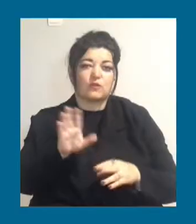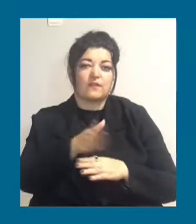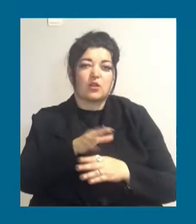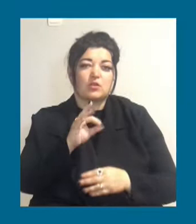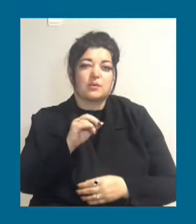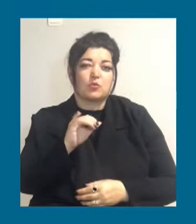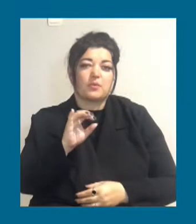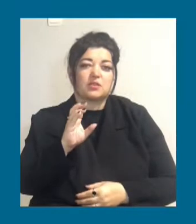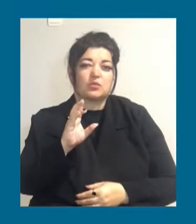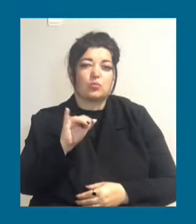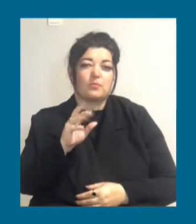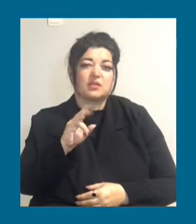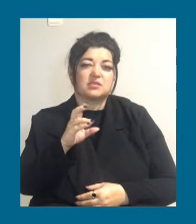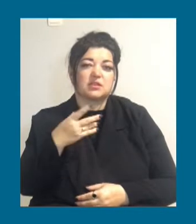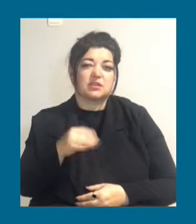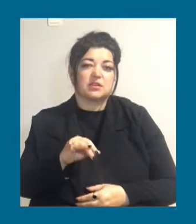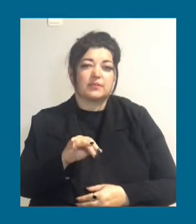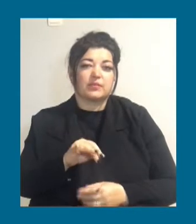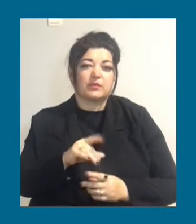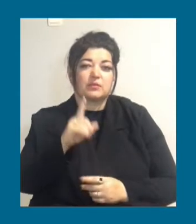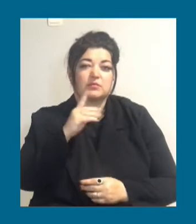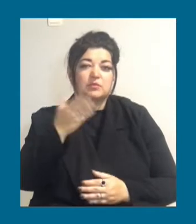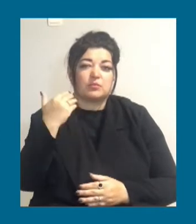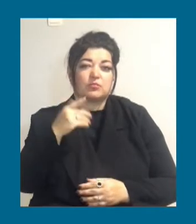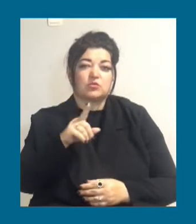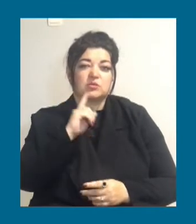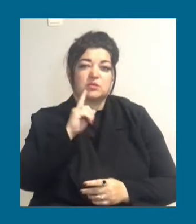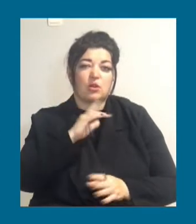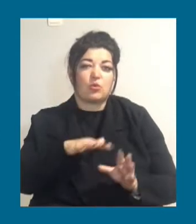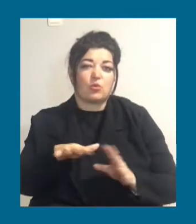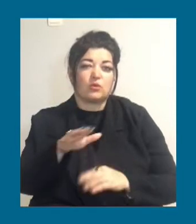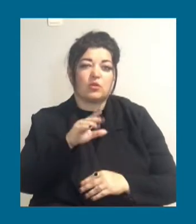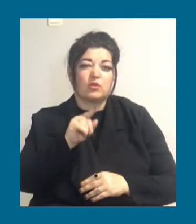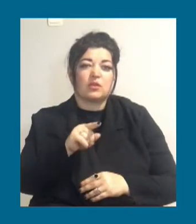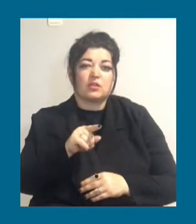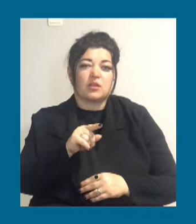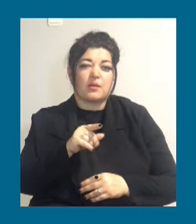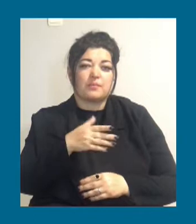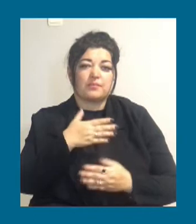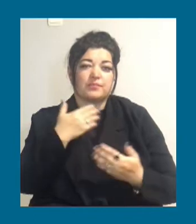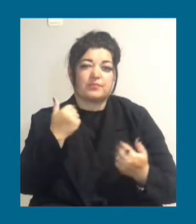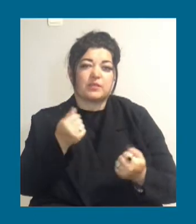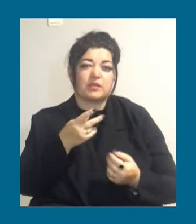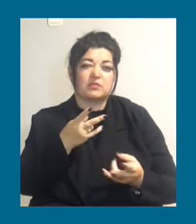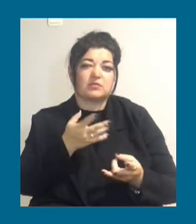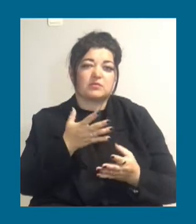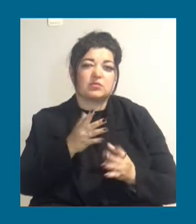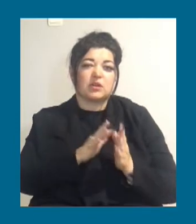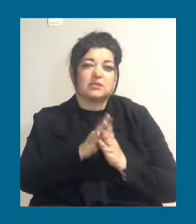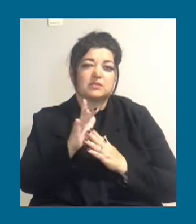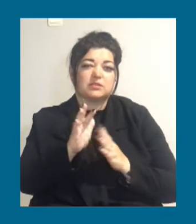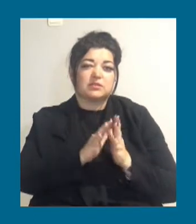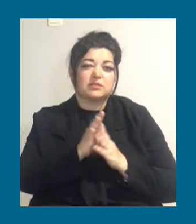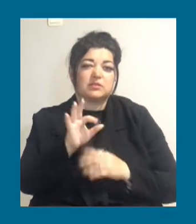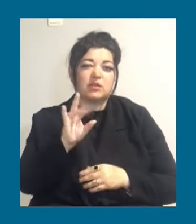Буквально через місяць там уже все будет стоять зеленое. То есть там древесины нету никакой. Вигорела водно-володная растительность. Она